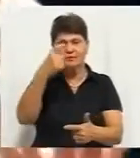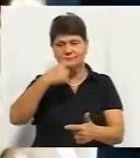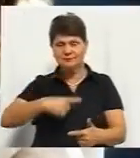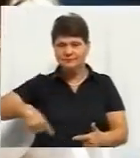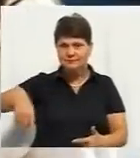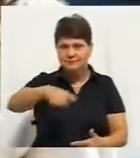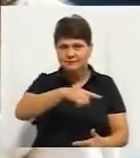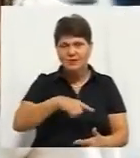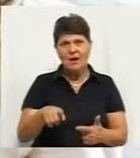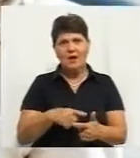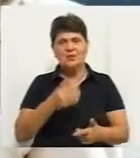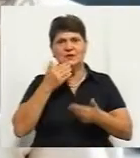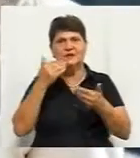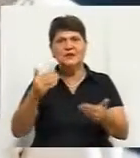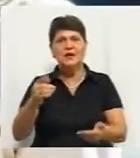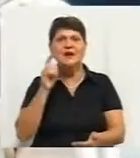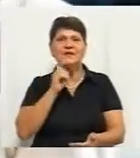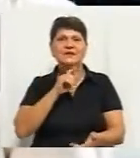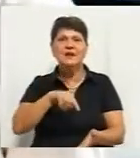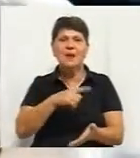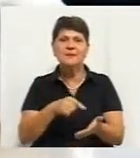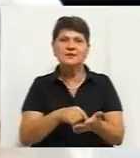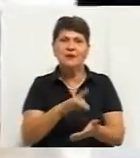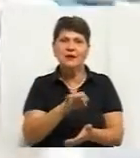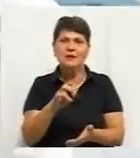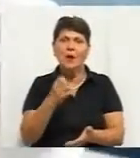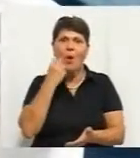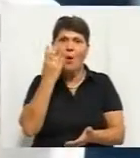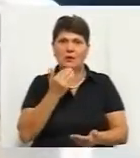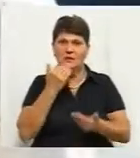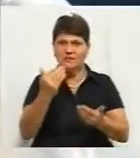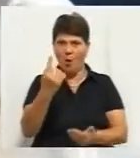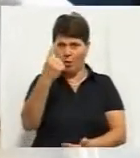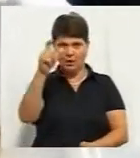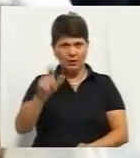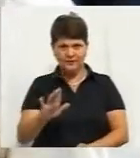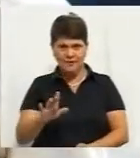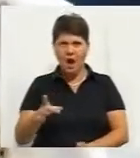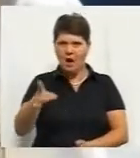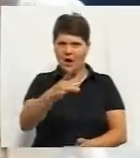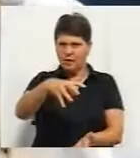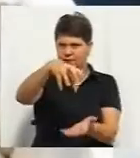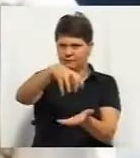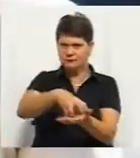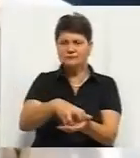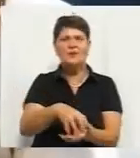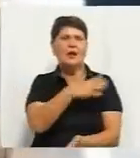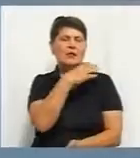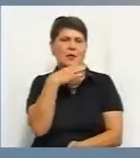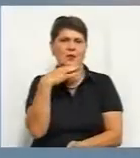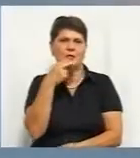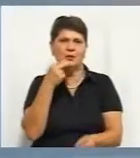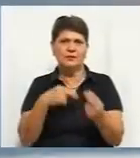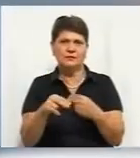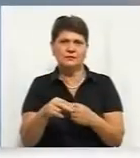ми звертаємося до Вінницької міської ради. І коли це звернення робить не одна людина, а цілий мікрорайон, це вже набагато краще.